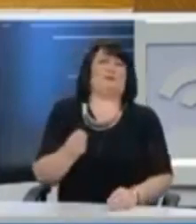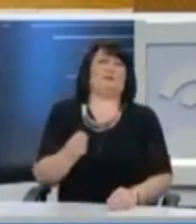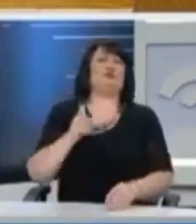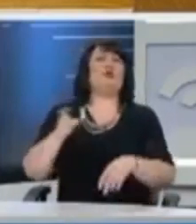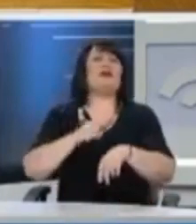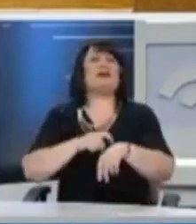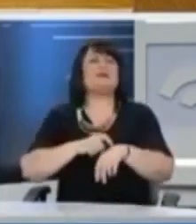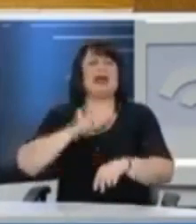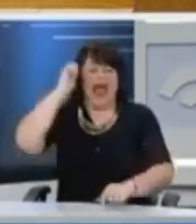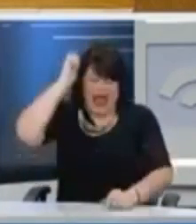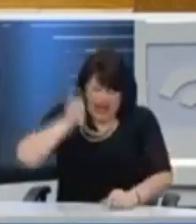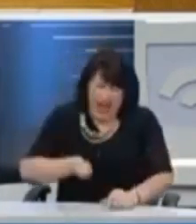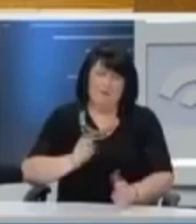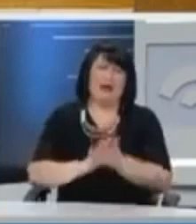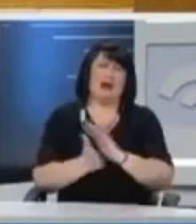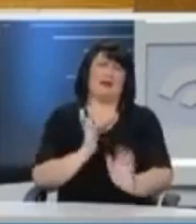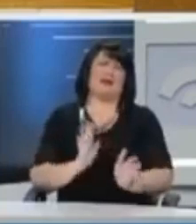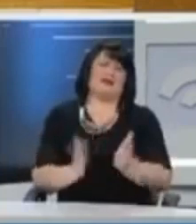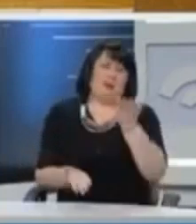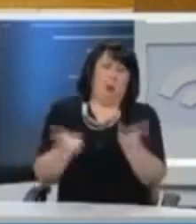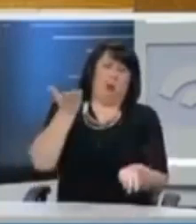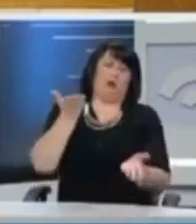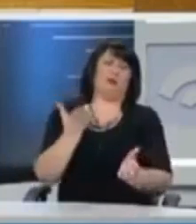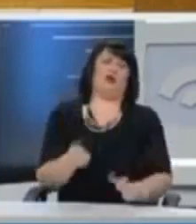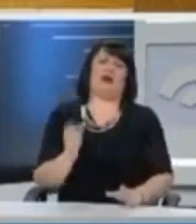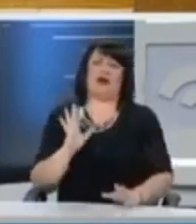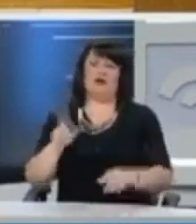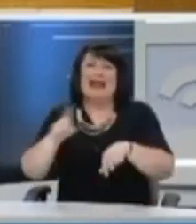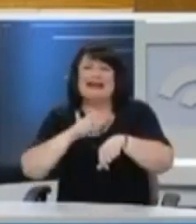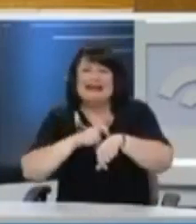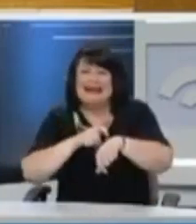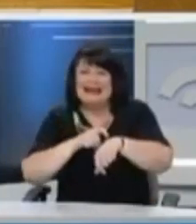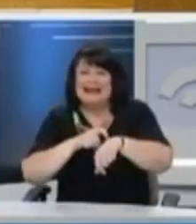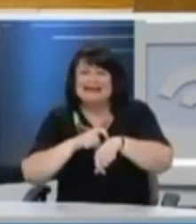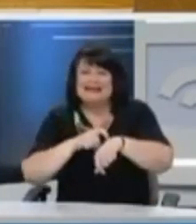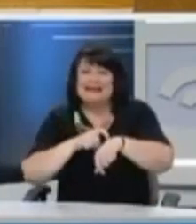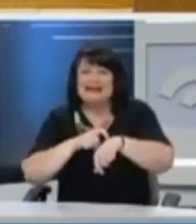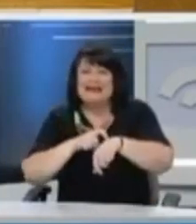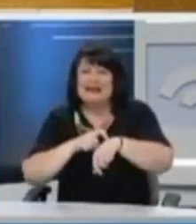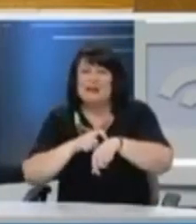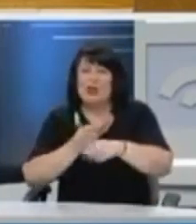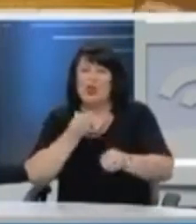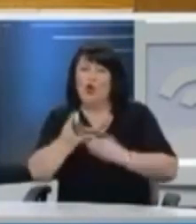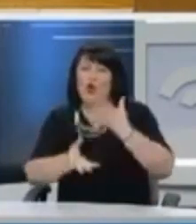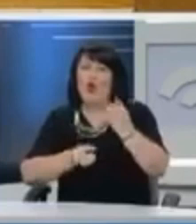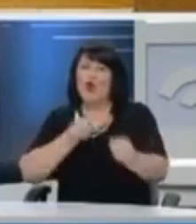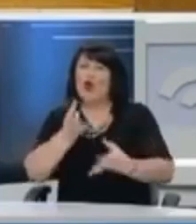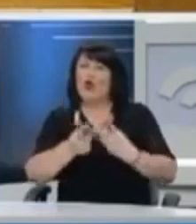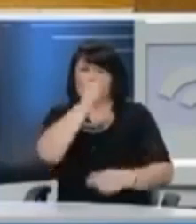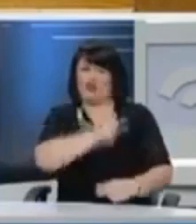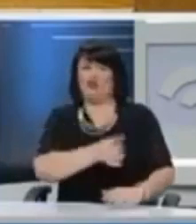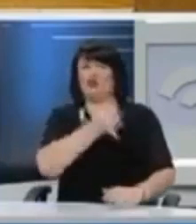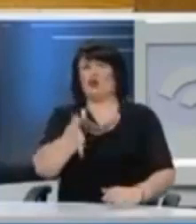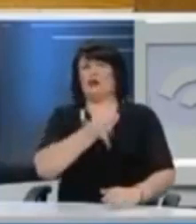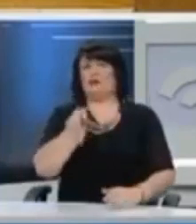τις υπάρχουσες απαράδεκτες απάνθρωπες ανισότητες. Την ίδια στιγμή θα κάνετε δωράκια το έχετε πει εσείς